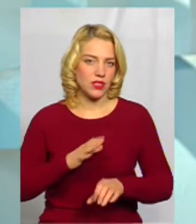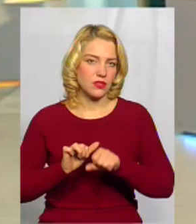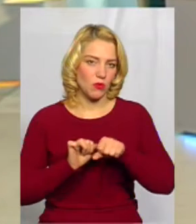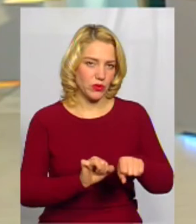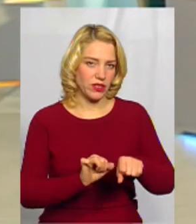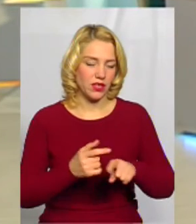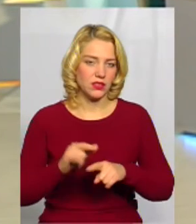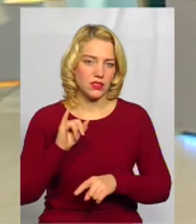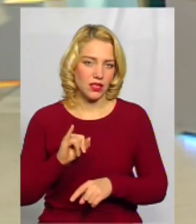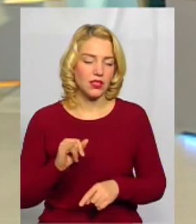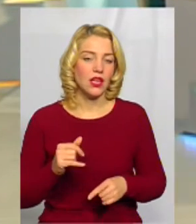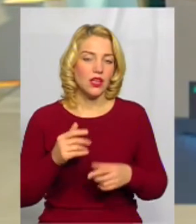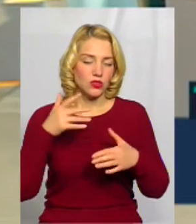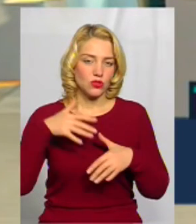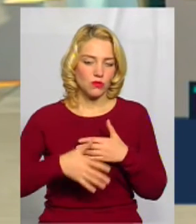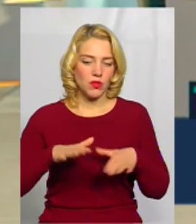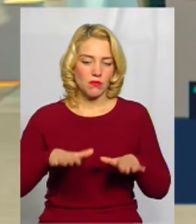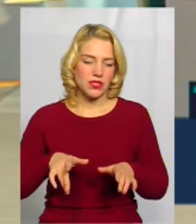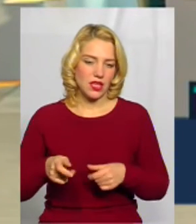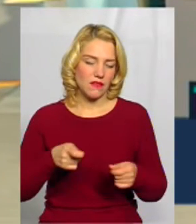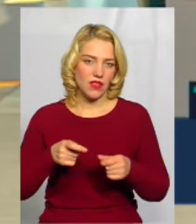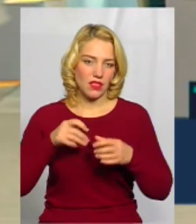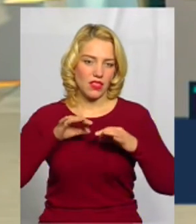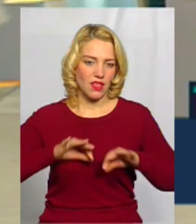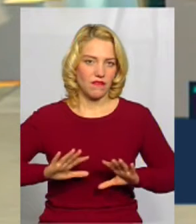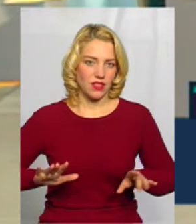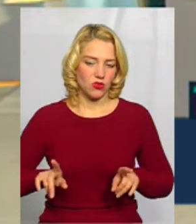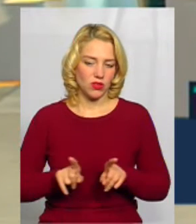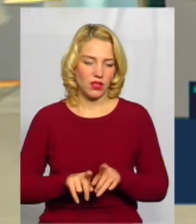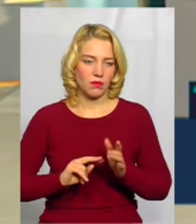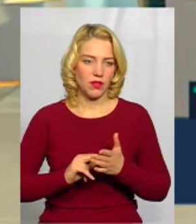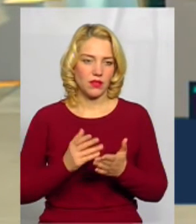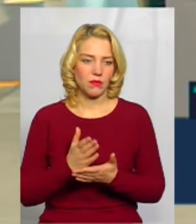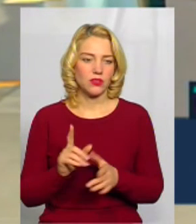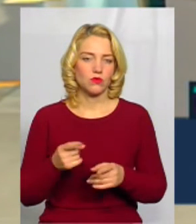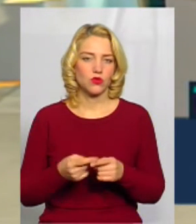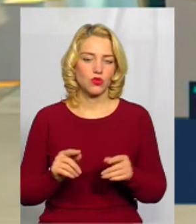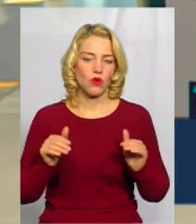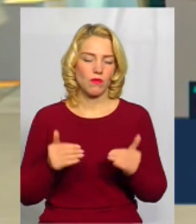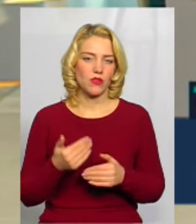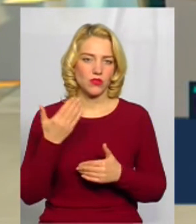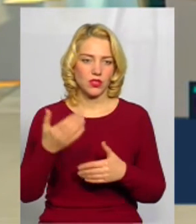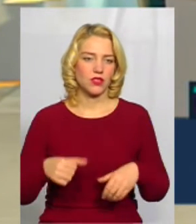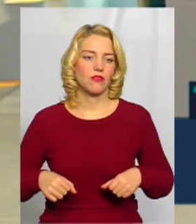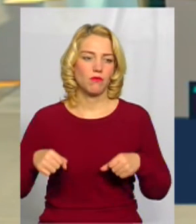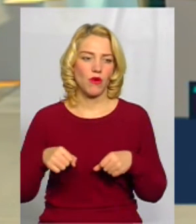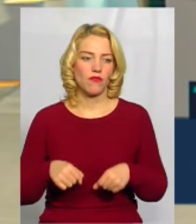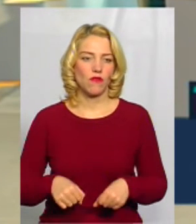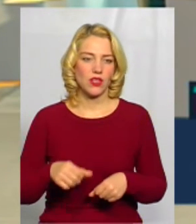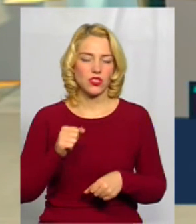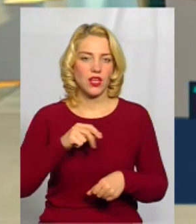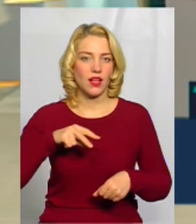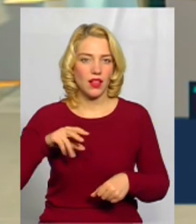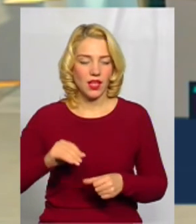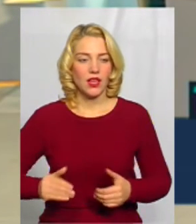І, зрозуміло, місцевій владі не вигідно мати такі плани, тому що вони обмежують їхні повноваження. Ну,